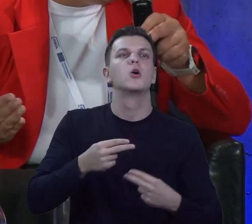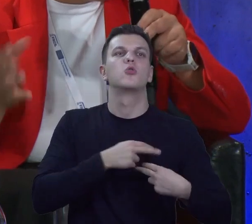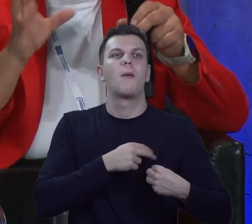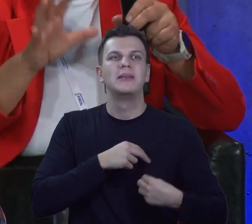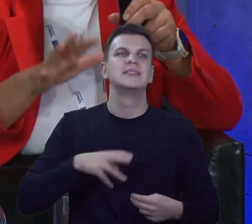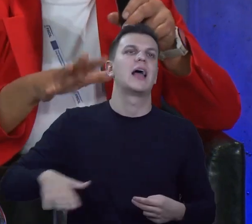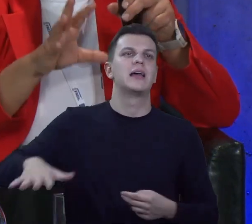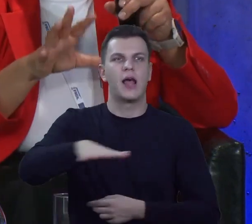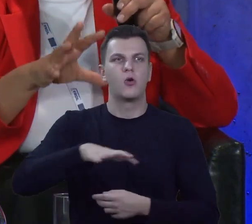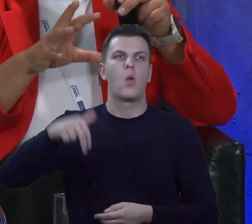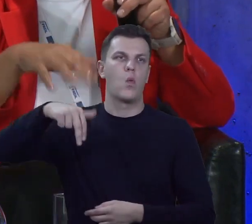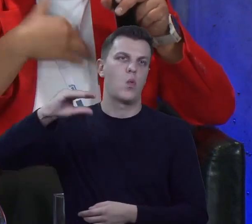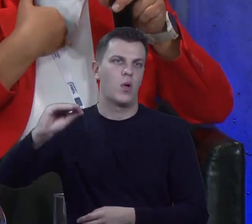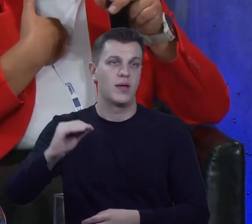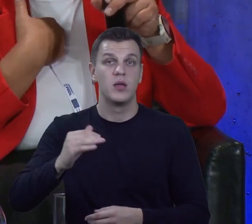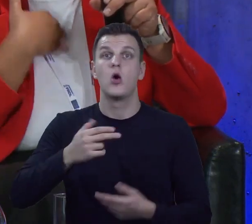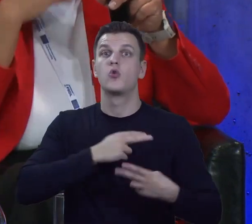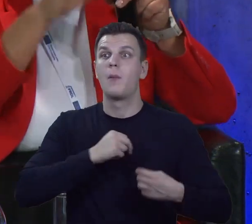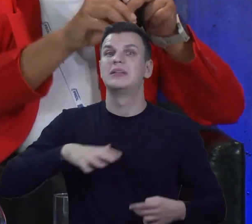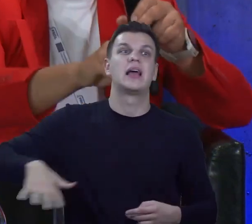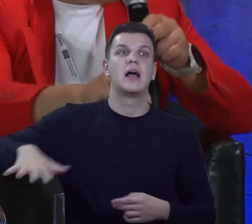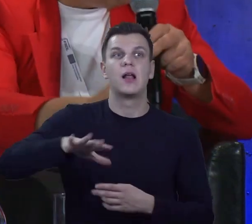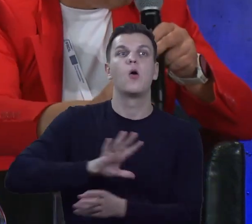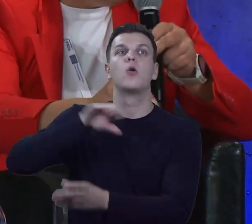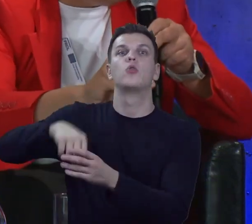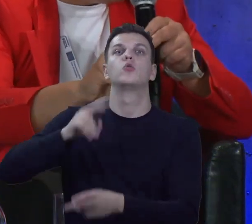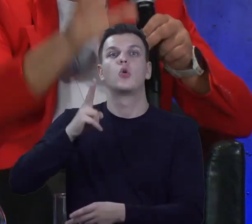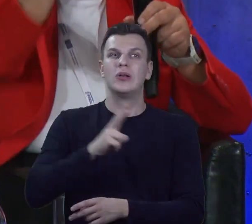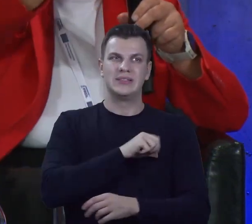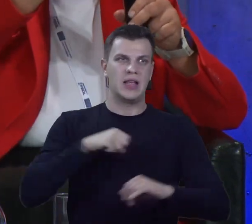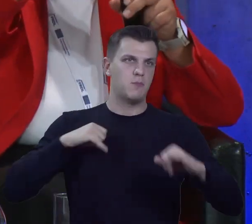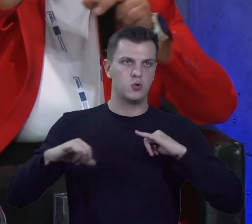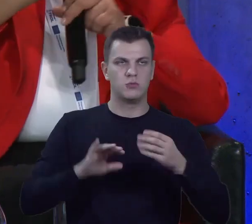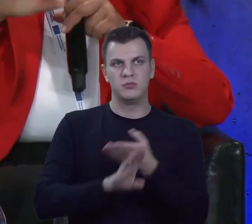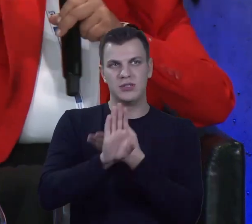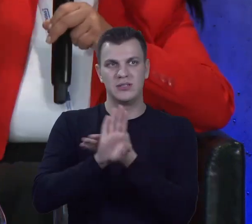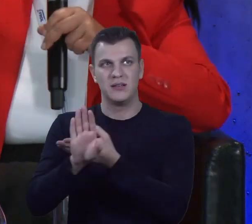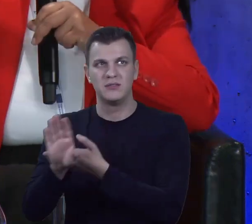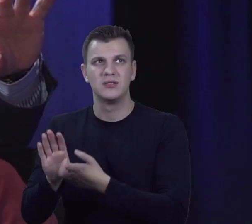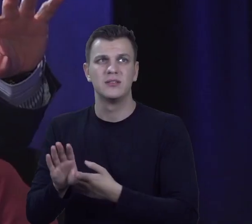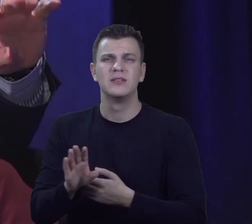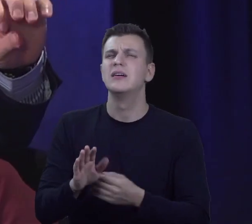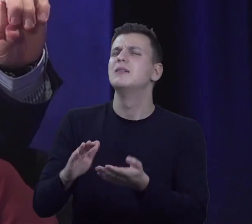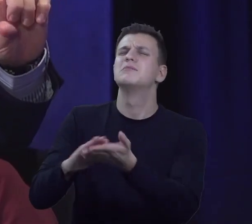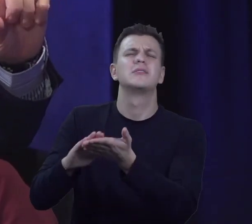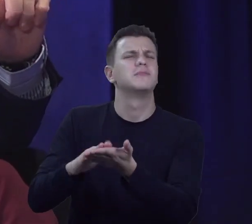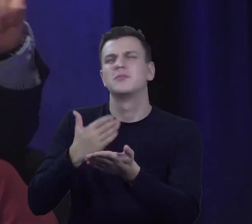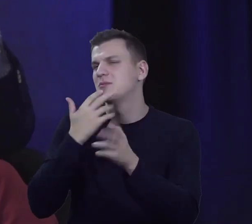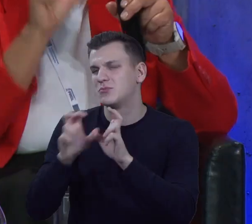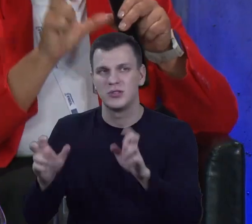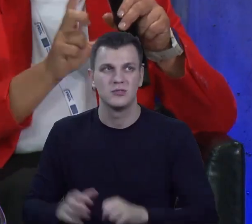Europejskiej. Do Komisji Regionów wchodzą przedstawiciele samorządów, tak, że tamtej... nie mamy czasu na wykład. To już.